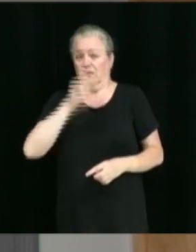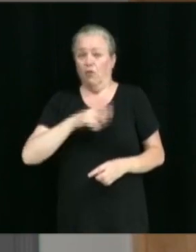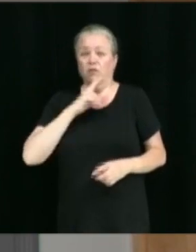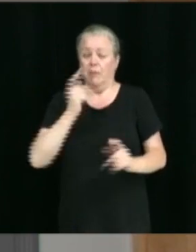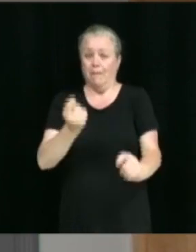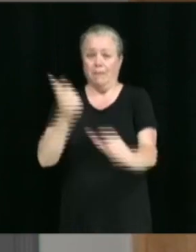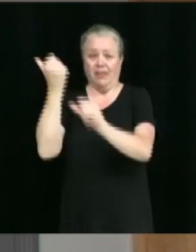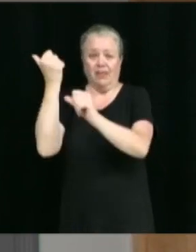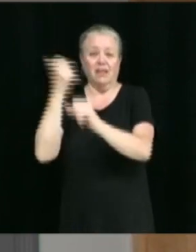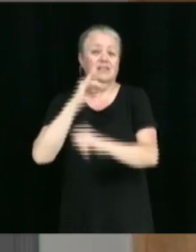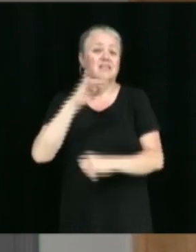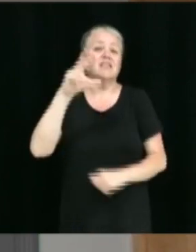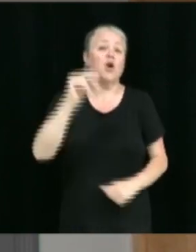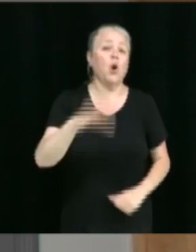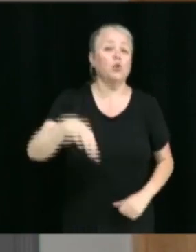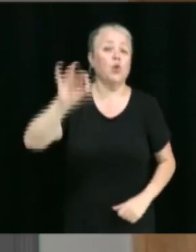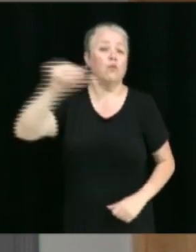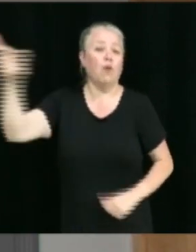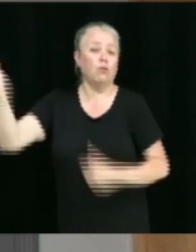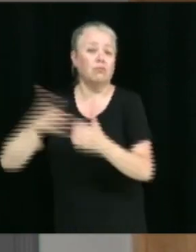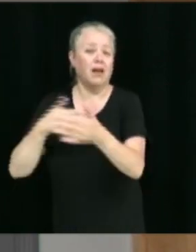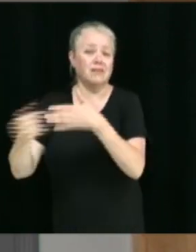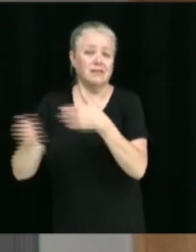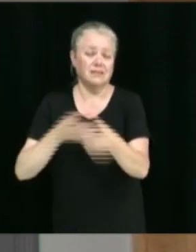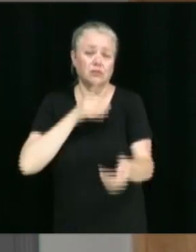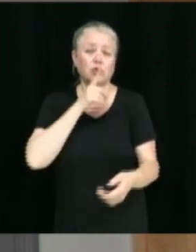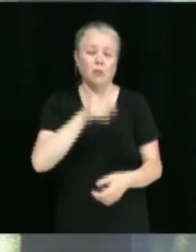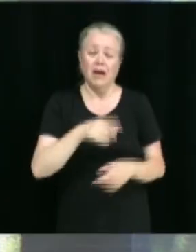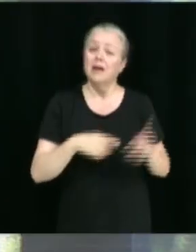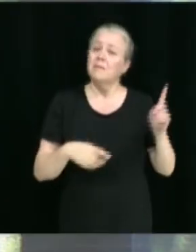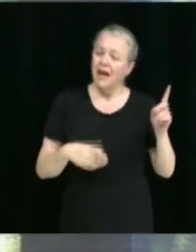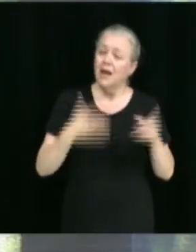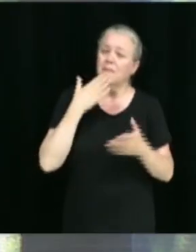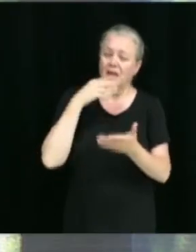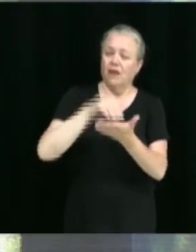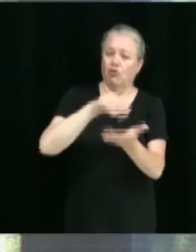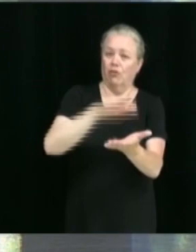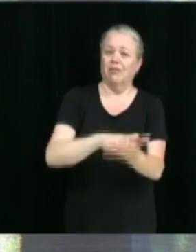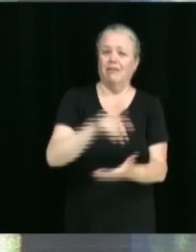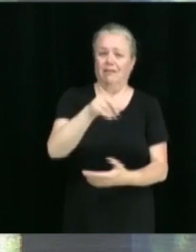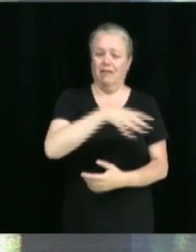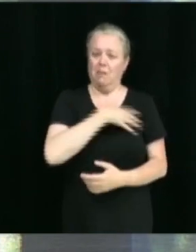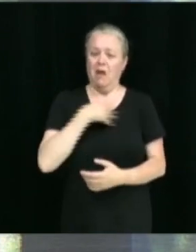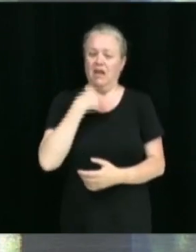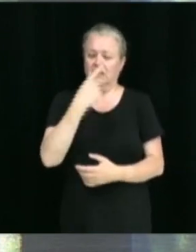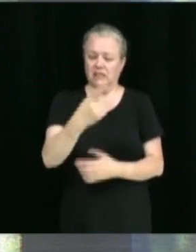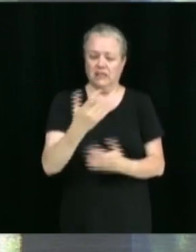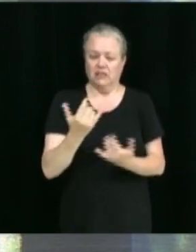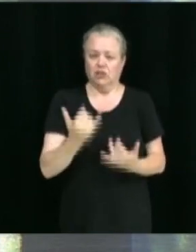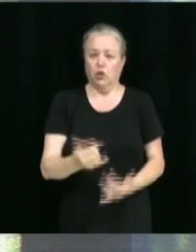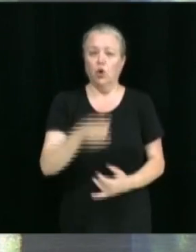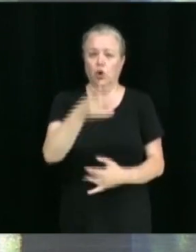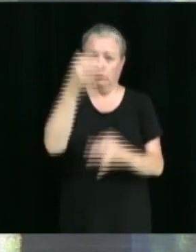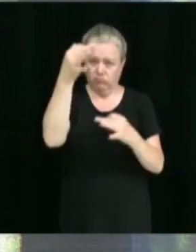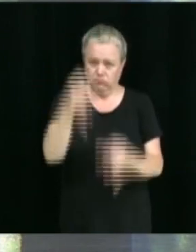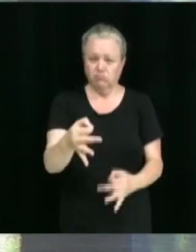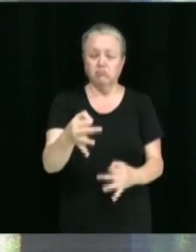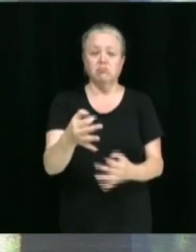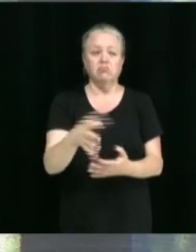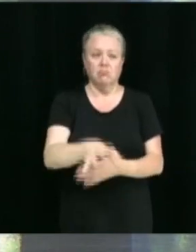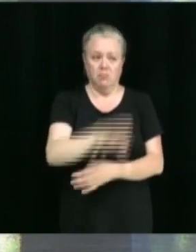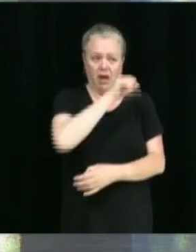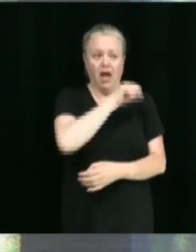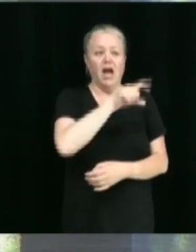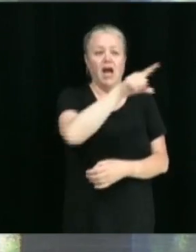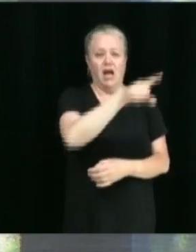Oui. Parce qu'ils vont aller ailleurs. Exact. OK. Bien, c'est bien noté, puis on prend votre résolution en main, là,